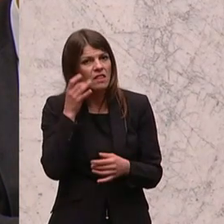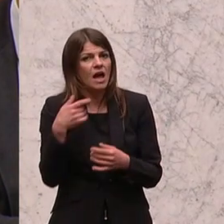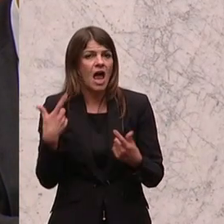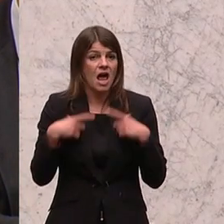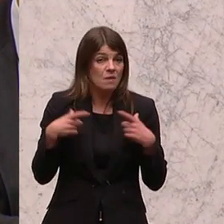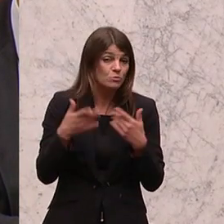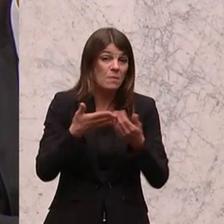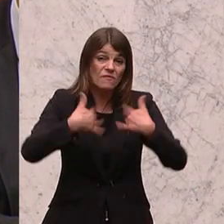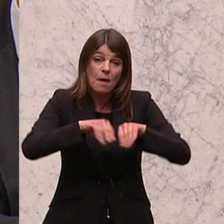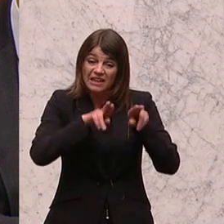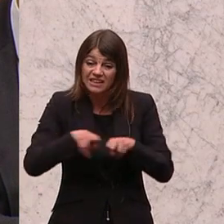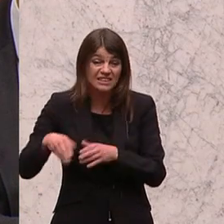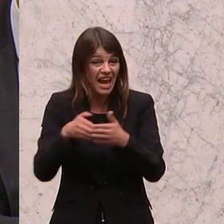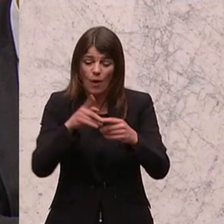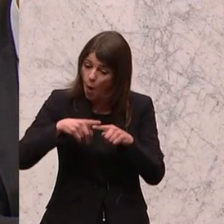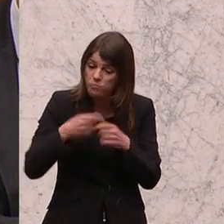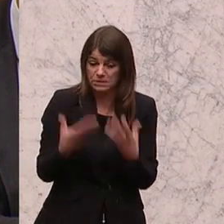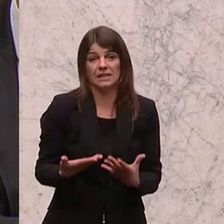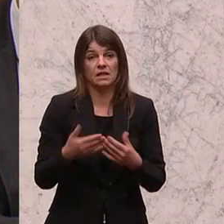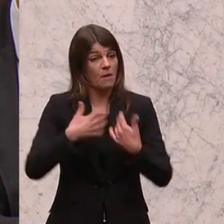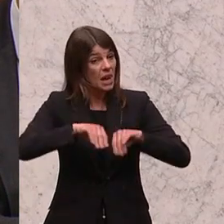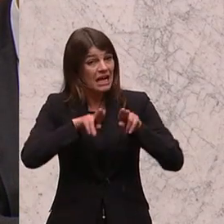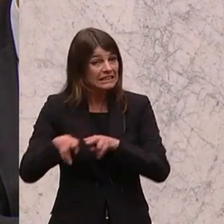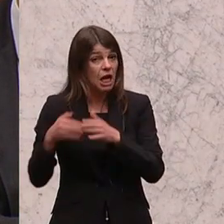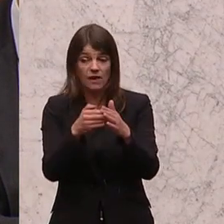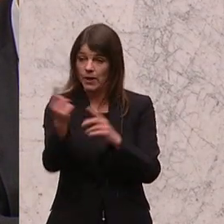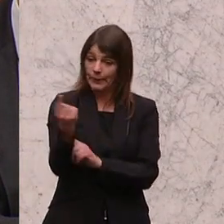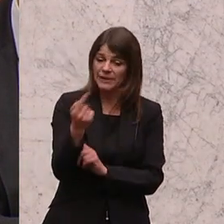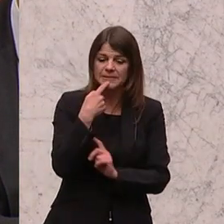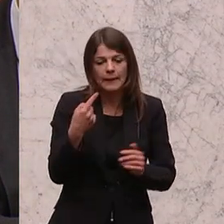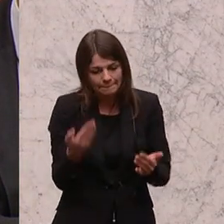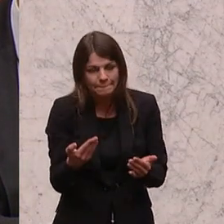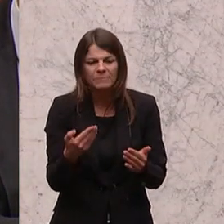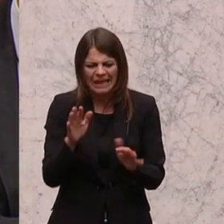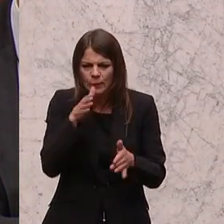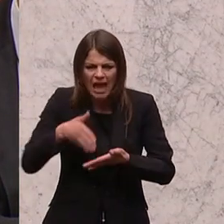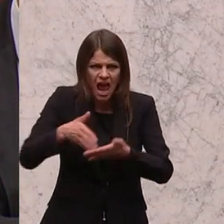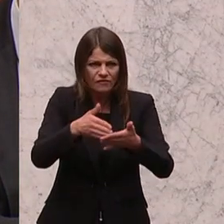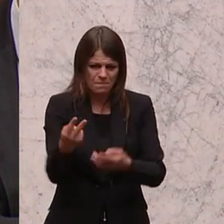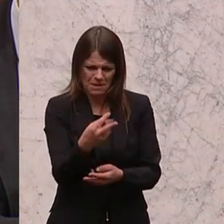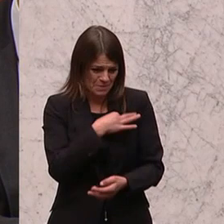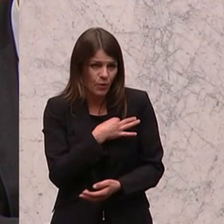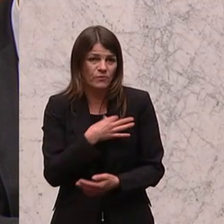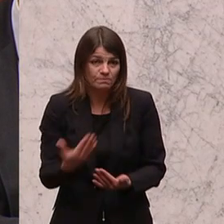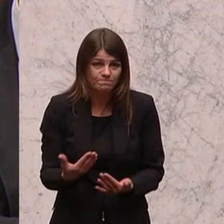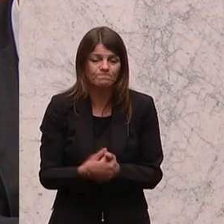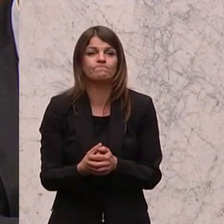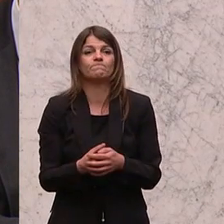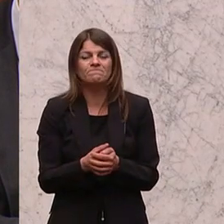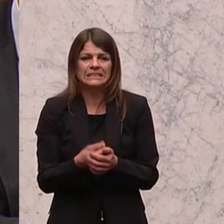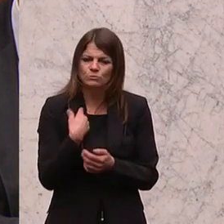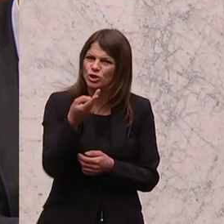Familiengerichtshilfe dutzende Male. Und da kommt die Familiengerichtshilfe und sagt, ja, jetzt helfen wir euch, Betroffenen, wir